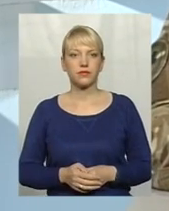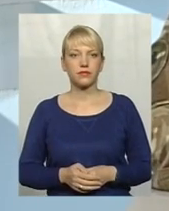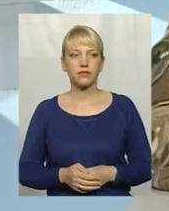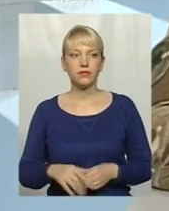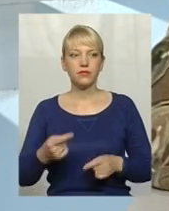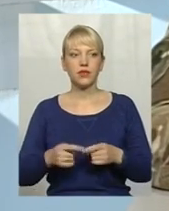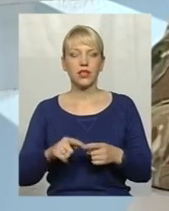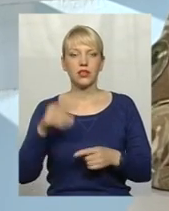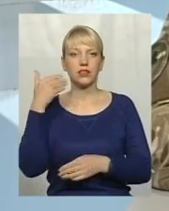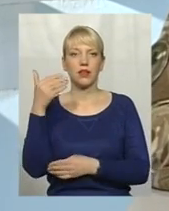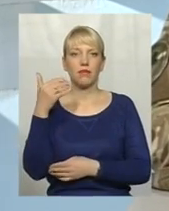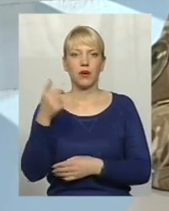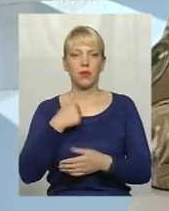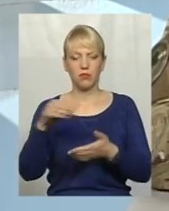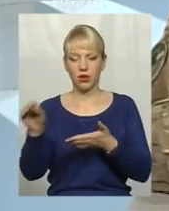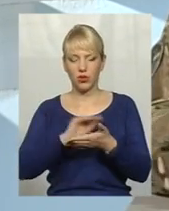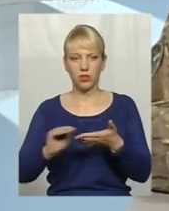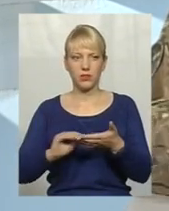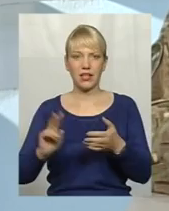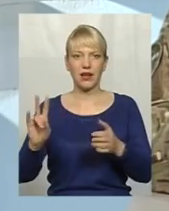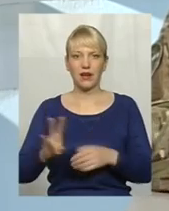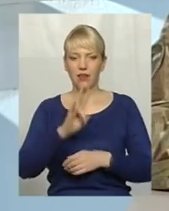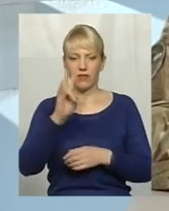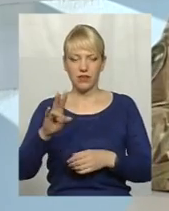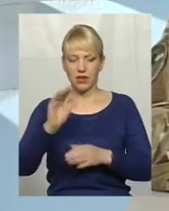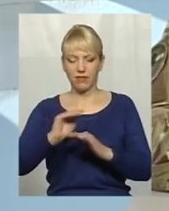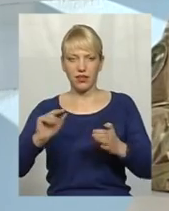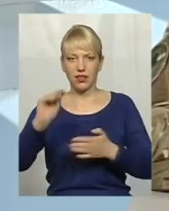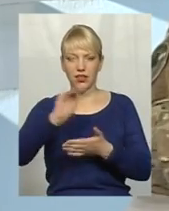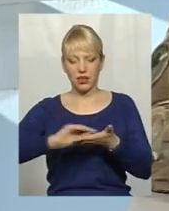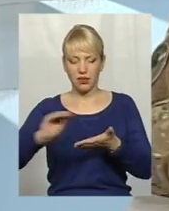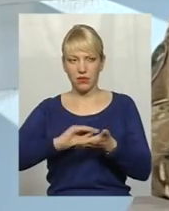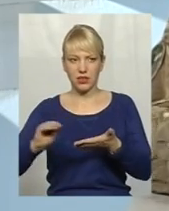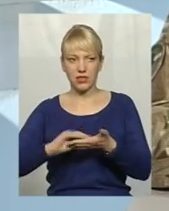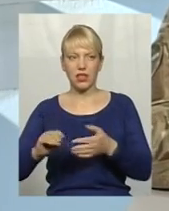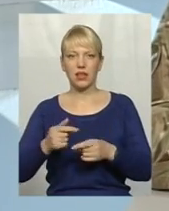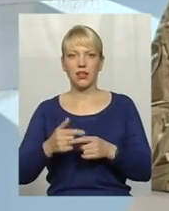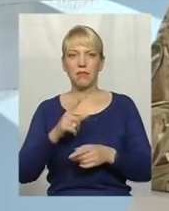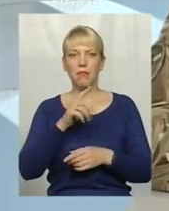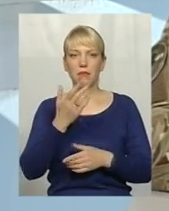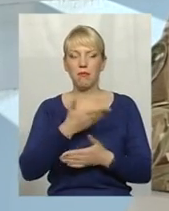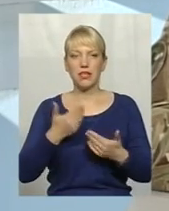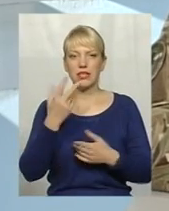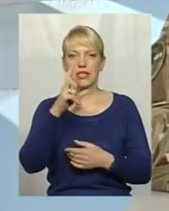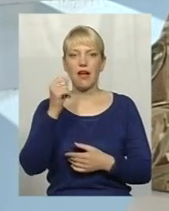І цей прапор ми розписали, в церкві дітки розписали, написали, ми за вас молимось.